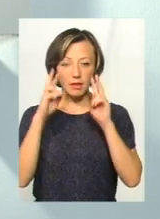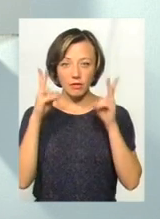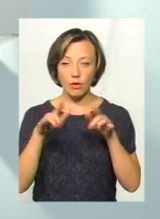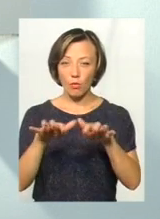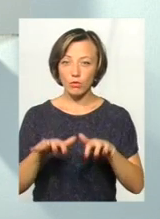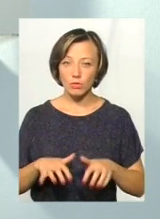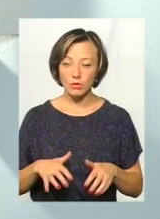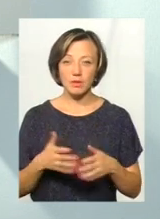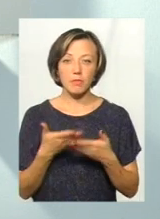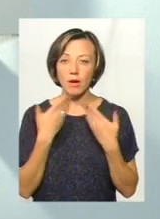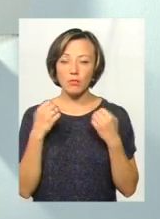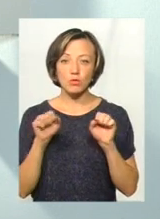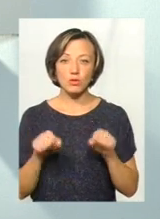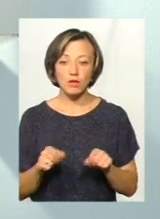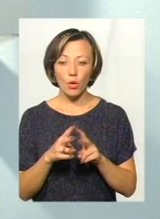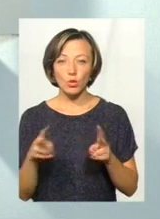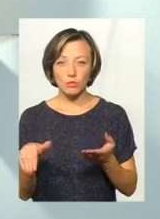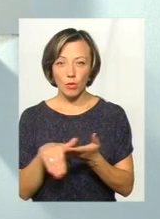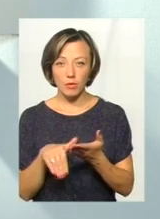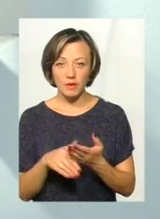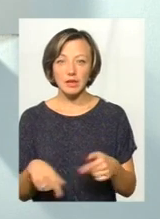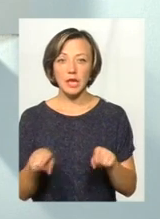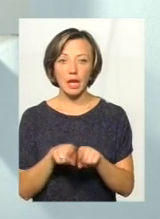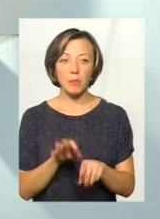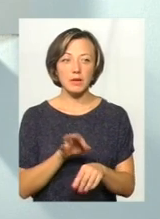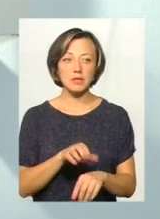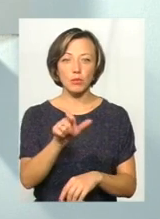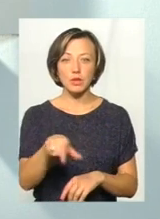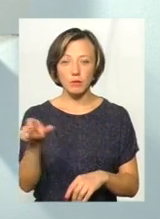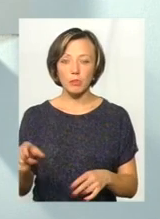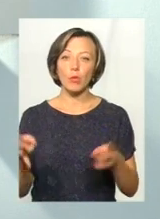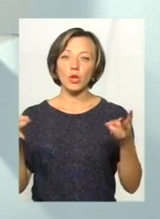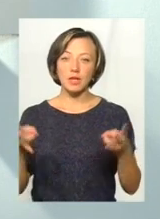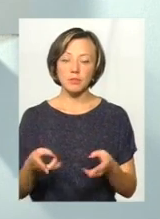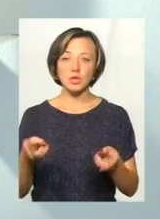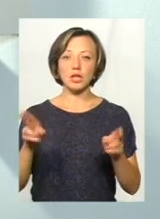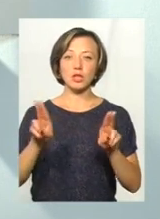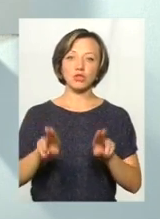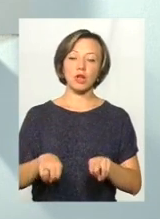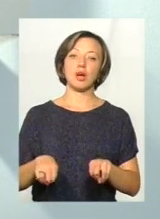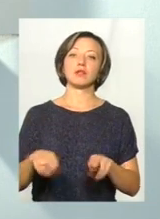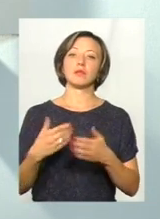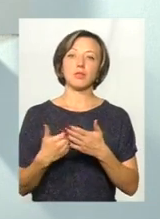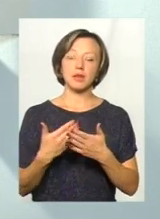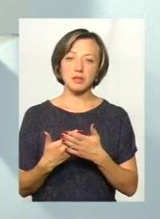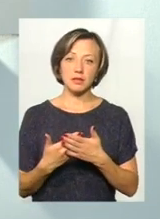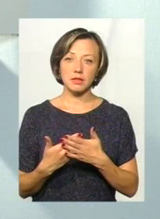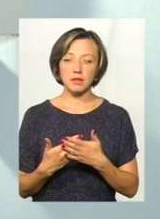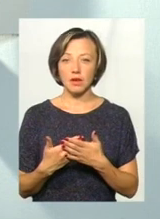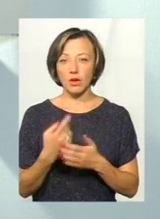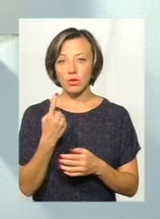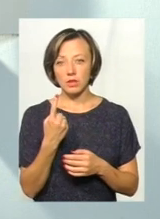'ютерною технікою, не мають можливості, щоб хтось їх записав. Саме для таких пацієнтів потрібно залишати, до прикладу, ж кажу,